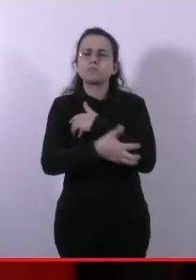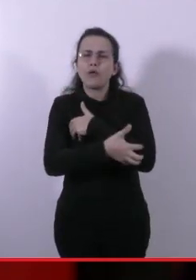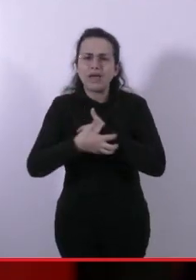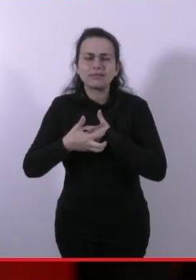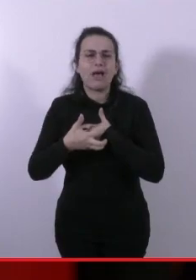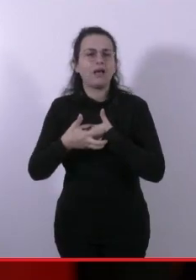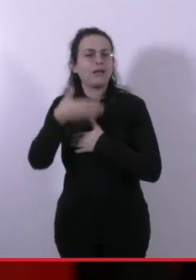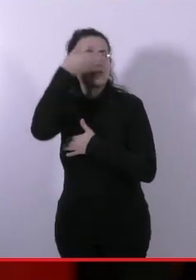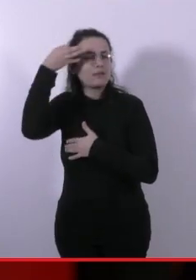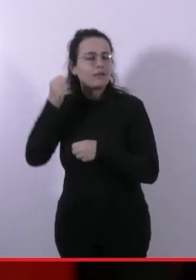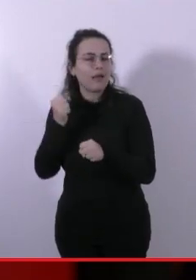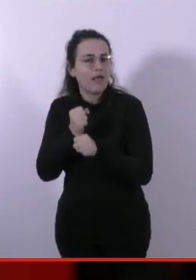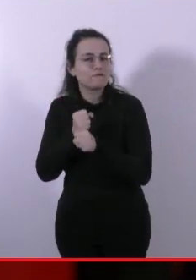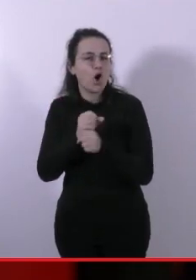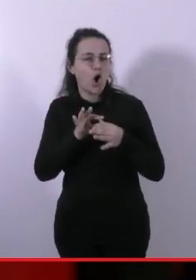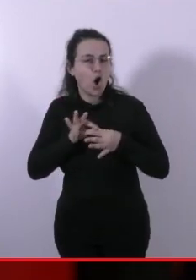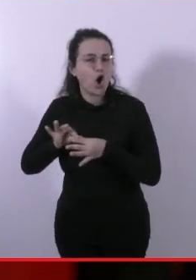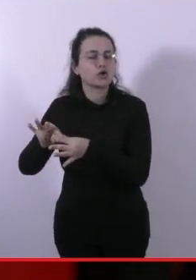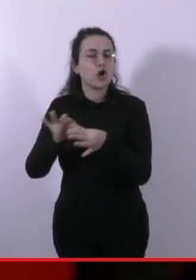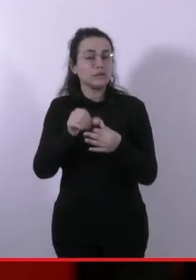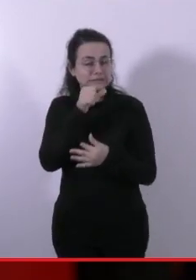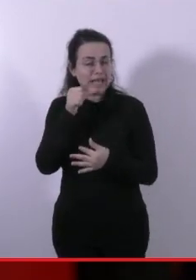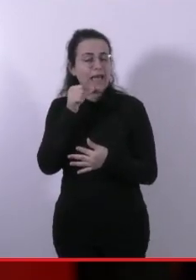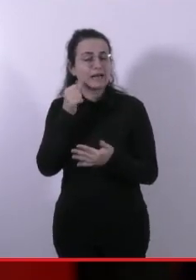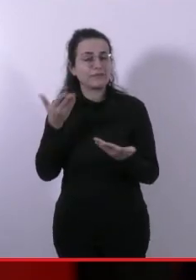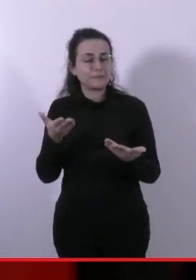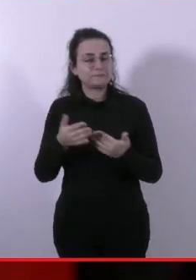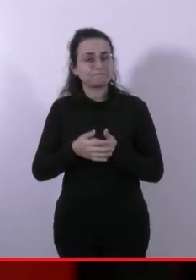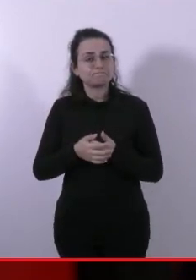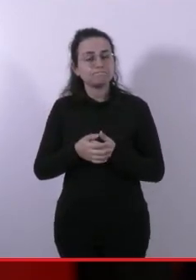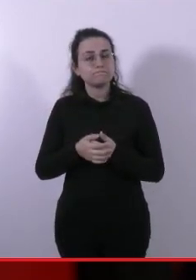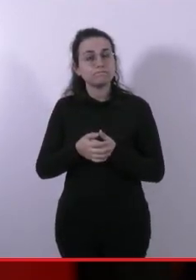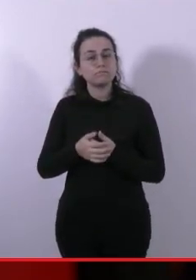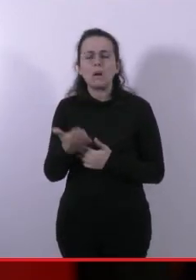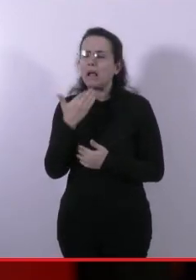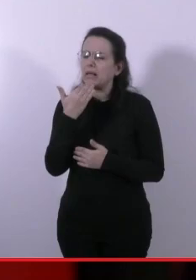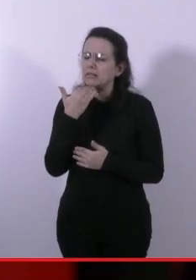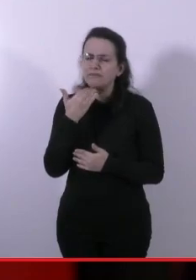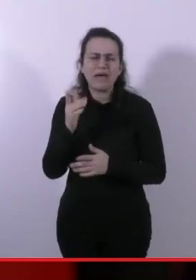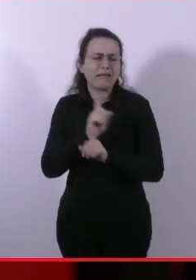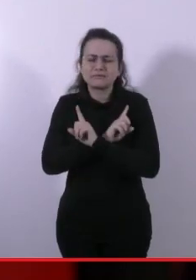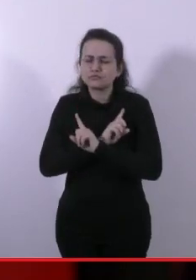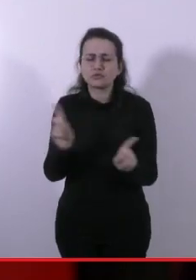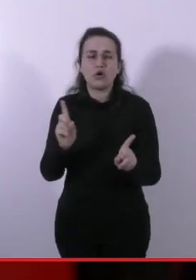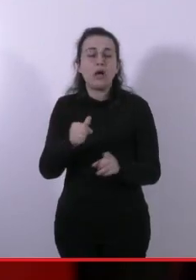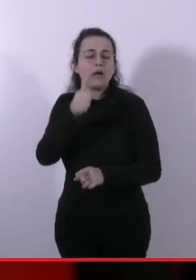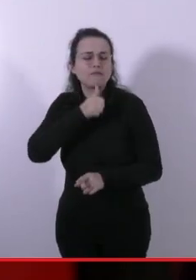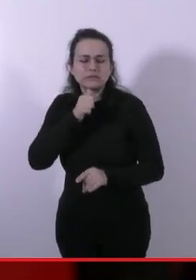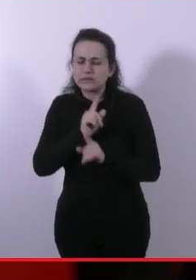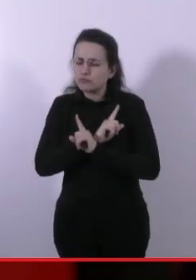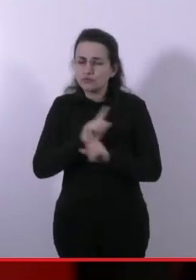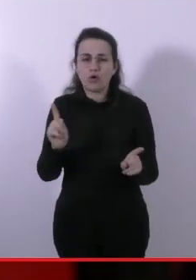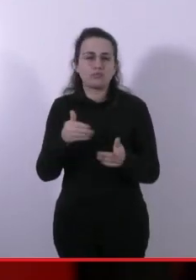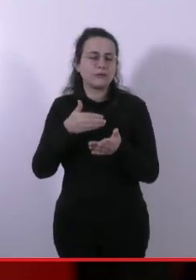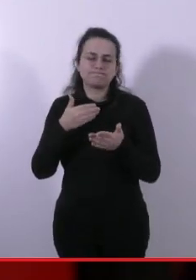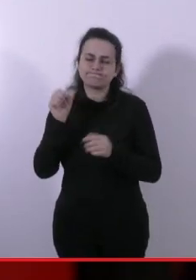dignità del lavoro, sulla lotta contro l'indifferenza e contro l'ipocrisia, che troppe volte caratterizzano